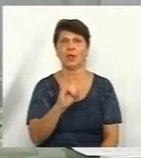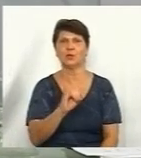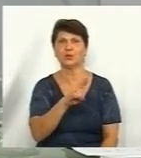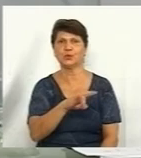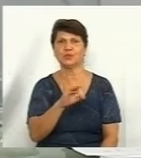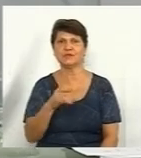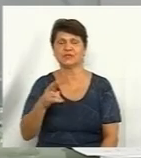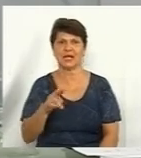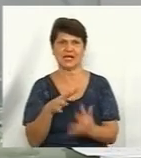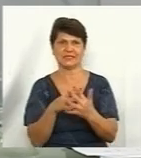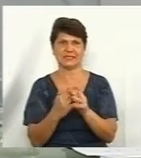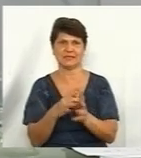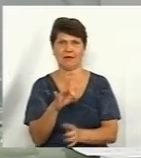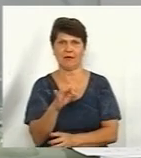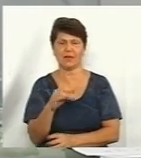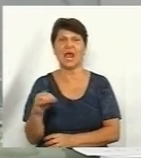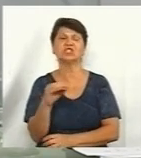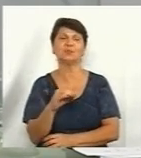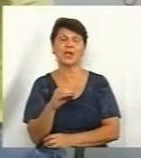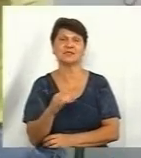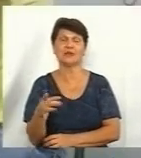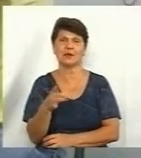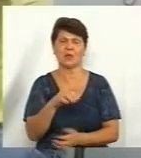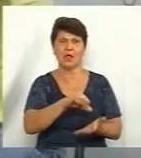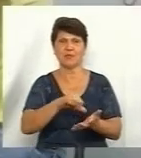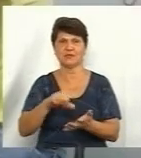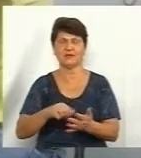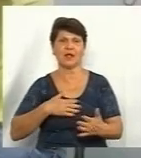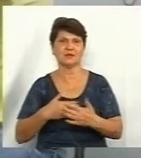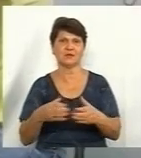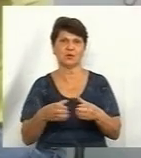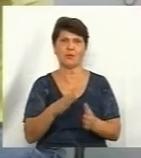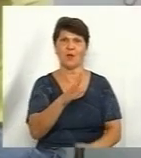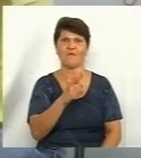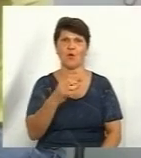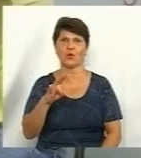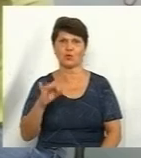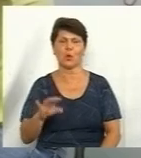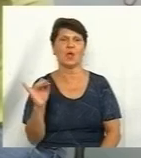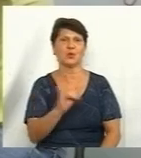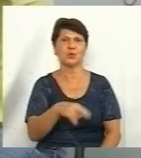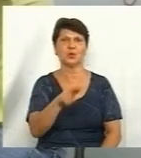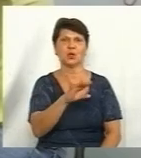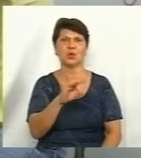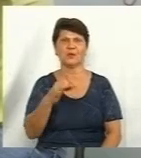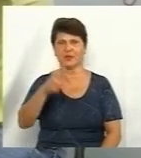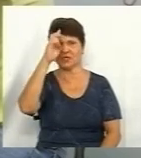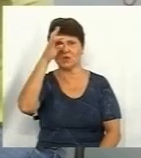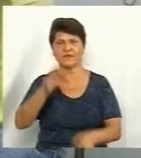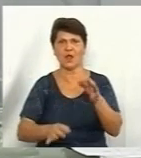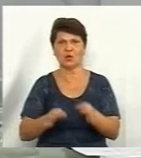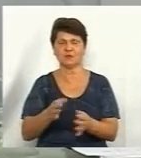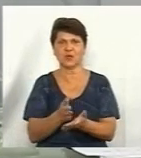району. Про це говорили сьогодні. Гостями в студії були Андрій Войтюк, представник ініціативної групи, і Юрій Дубовий, начальник Державної екологічної